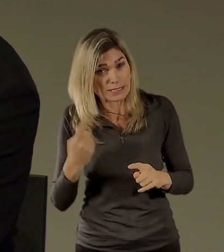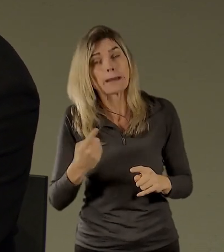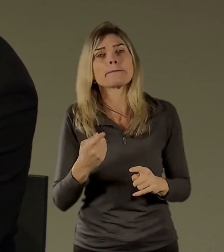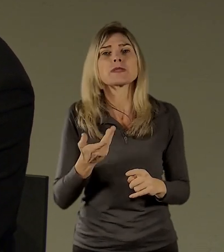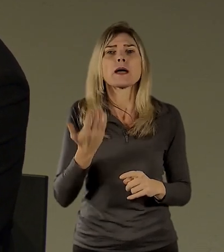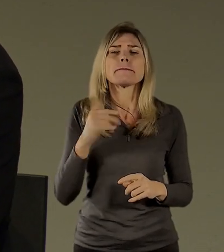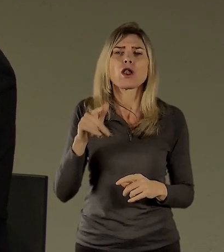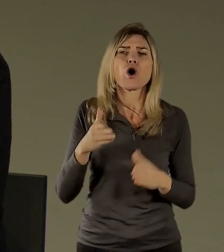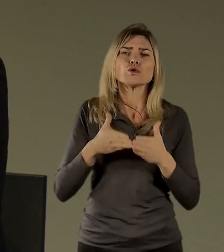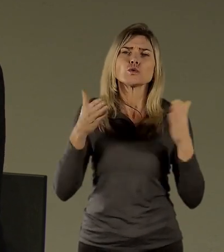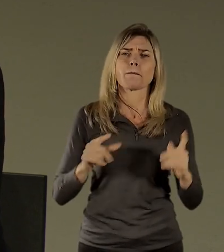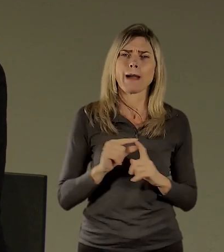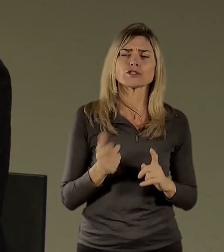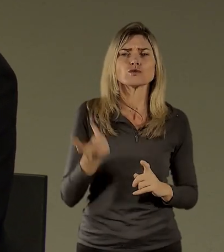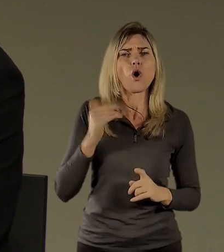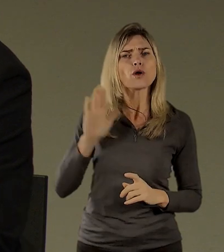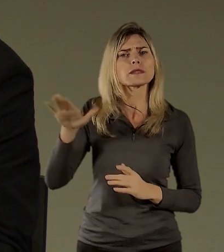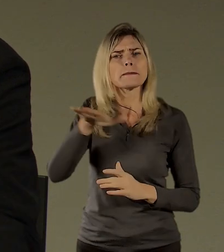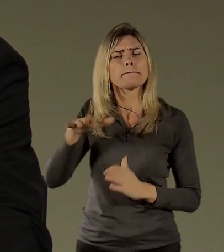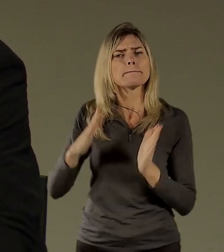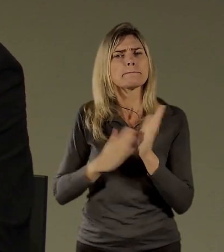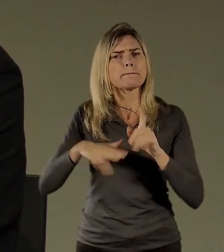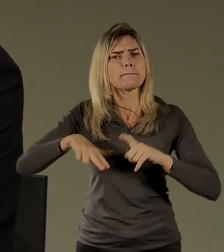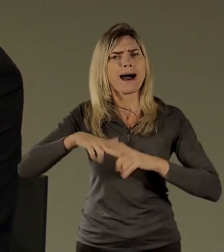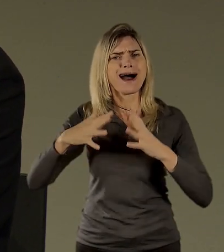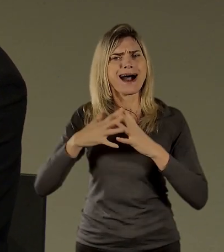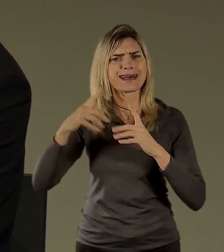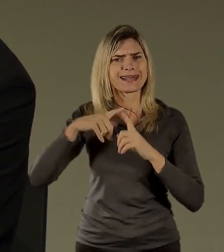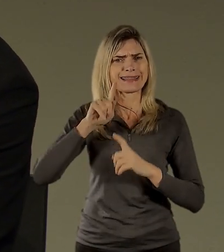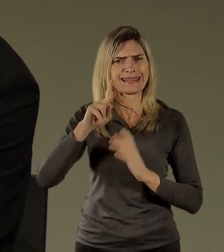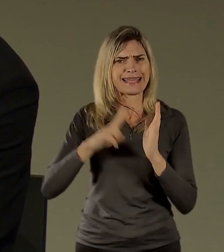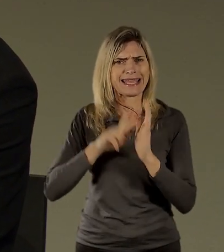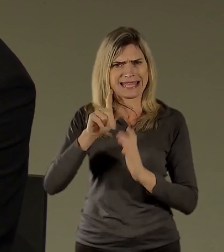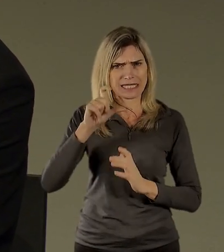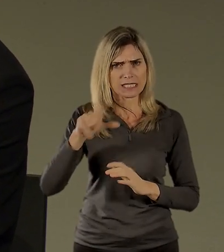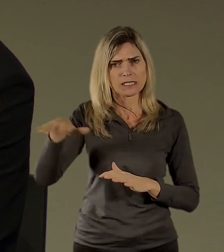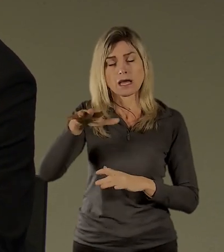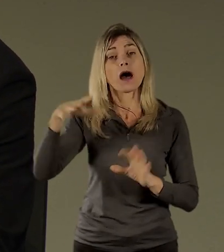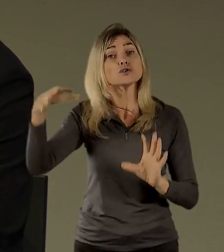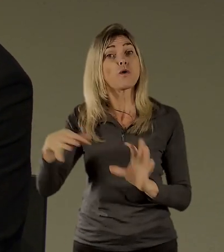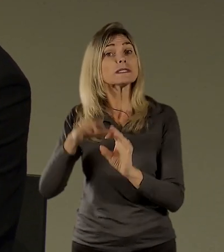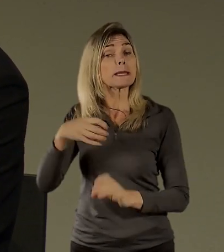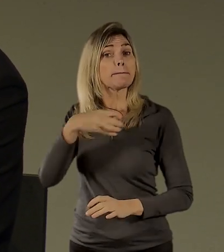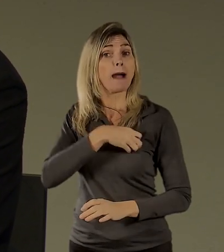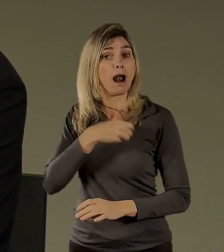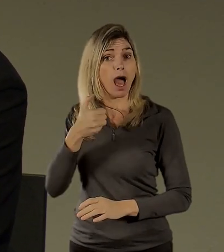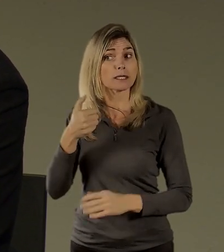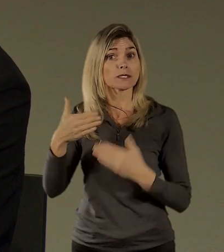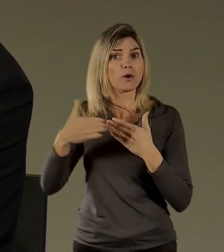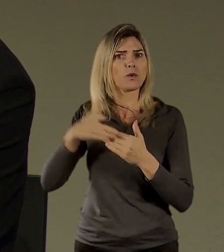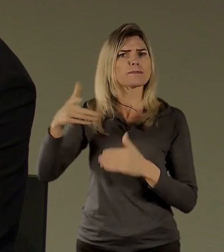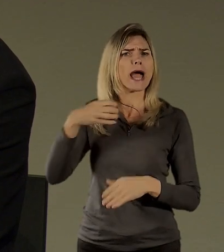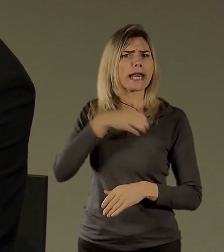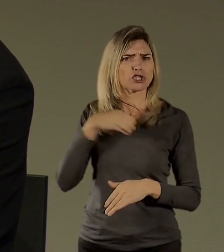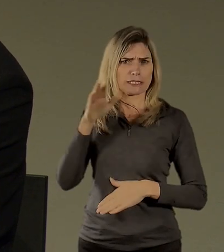z Martinic. Patřilo to prostě i k Martinickému paláci na Hradčanském náměstí,